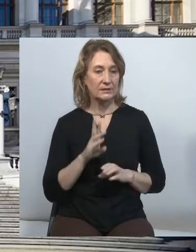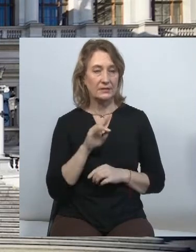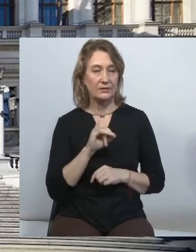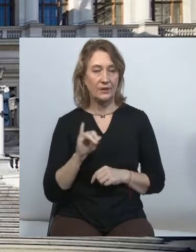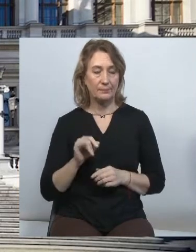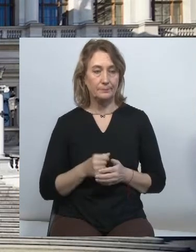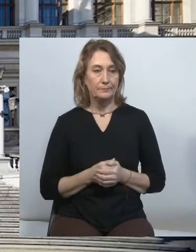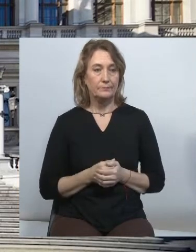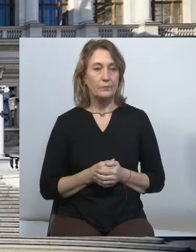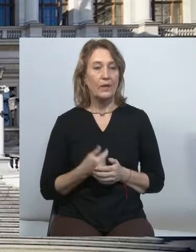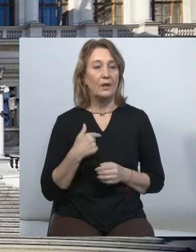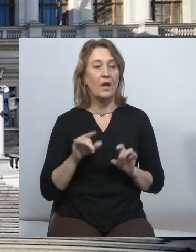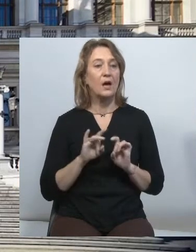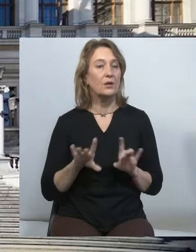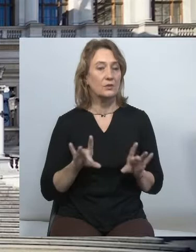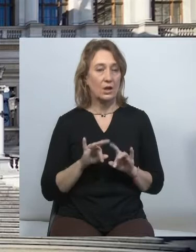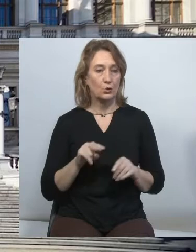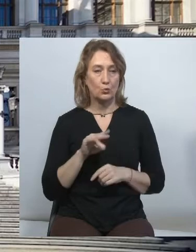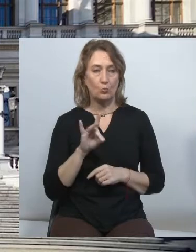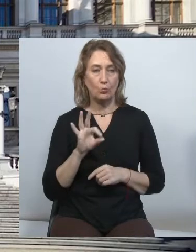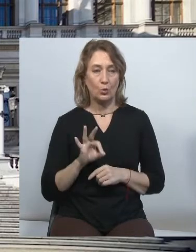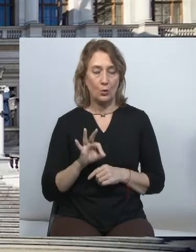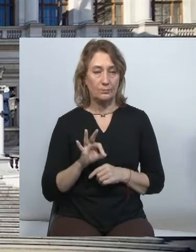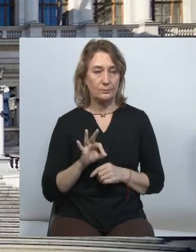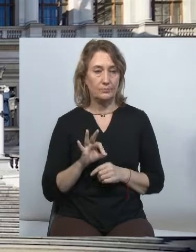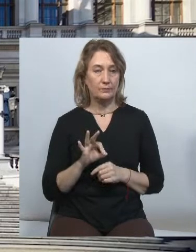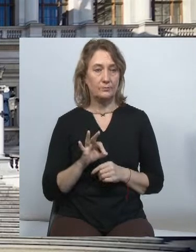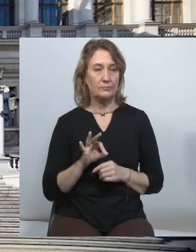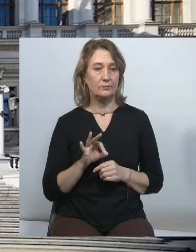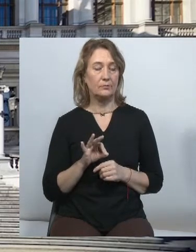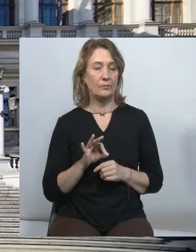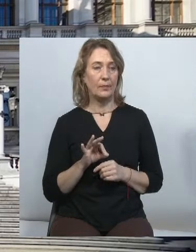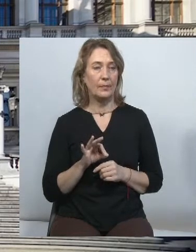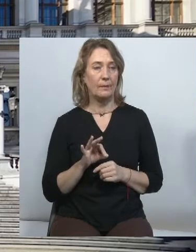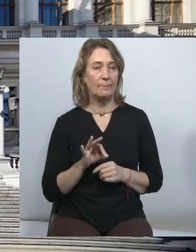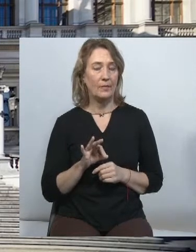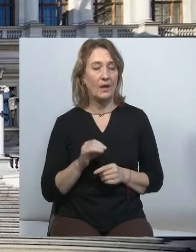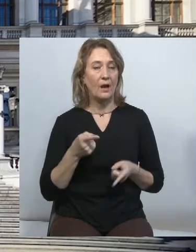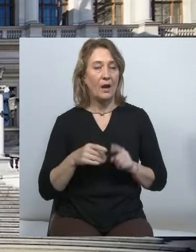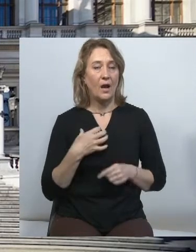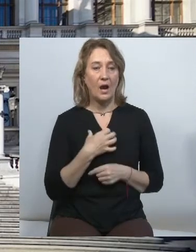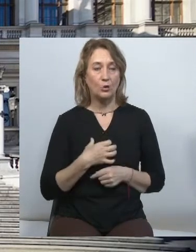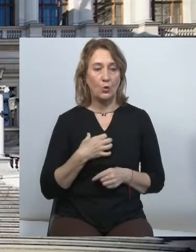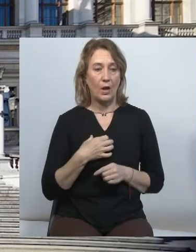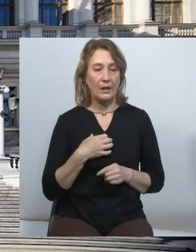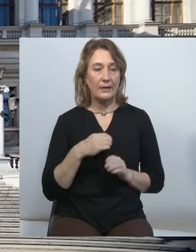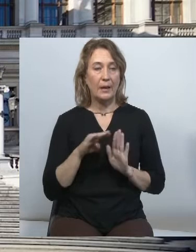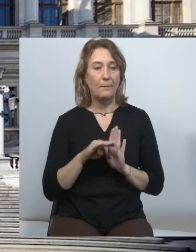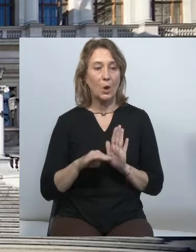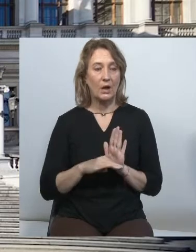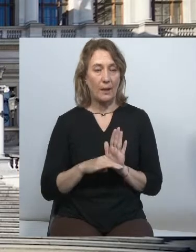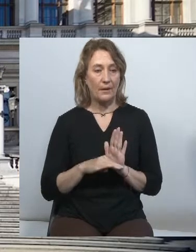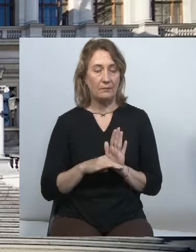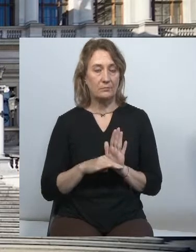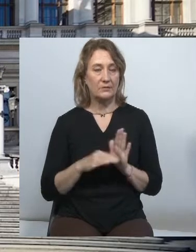Я розповім про основні і актуальні теми та дискусії,